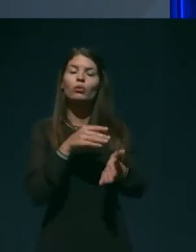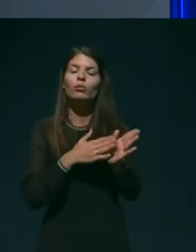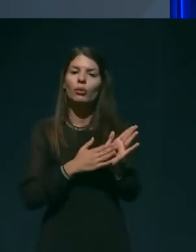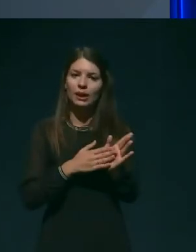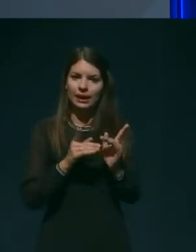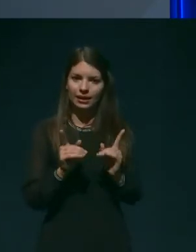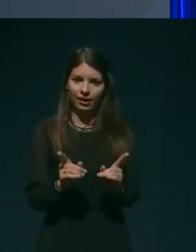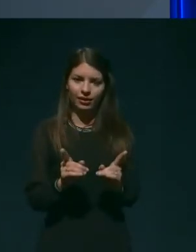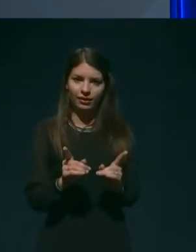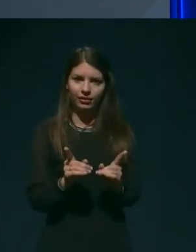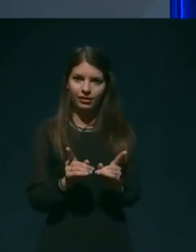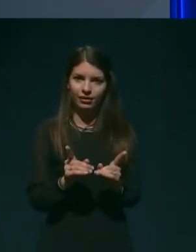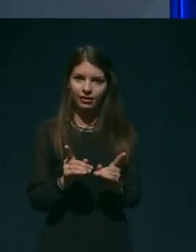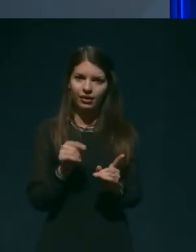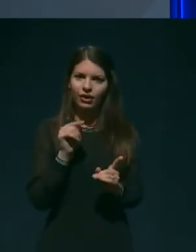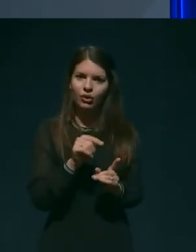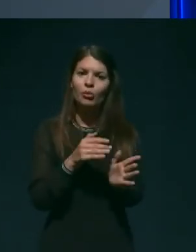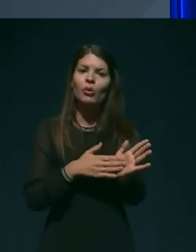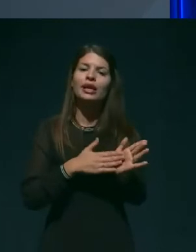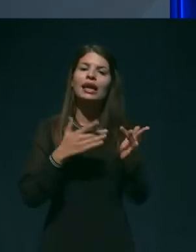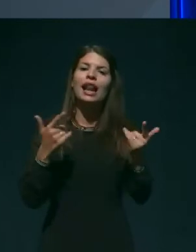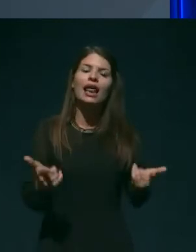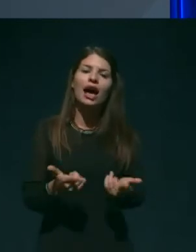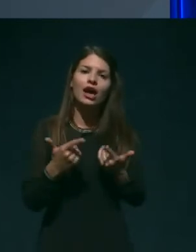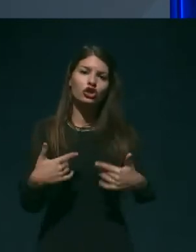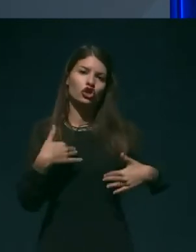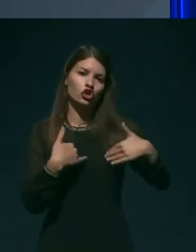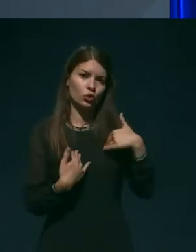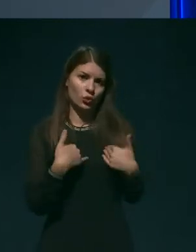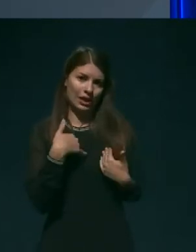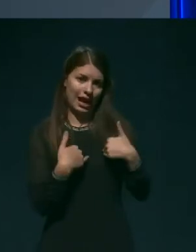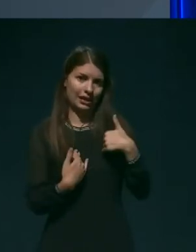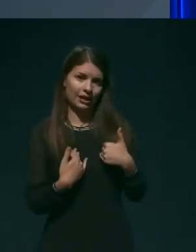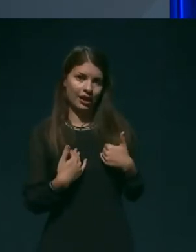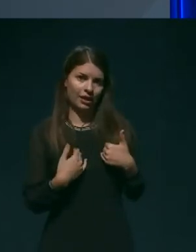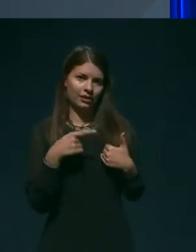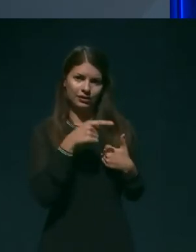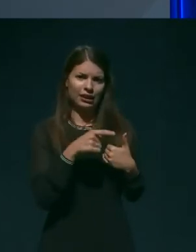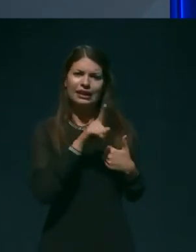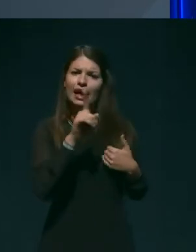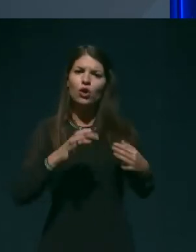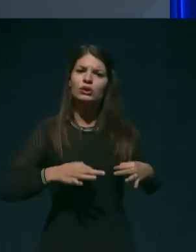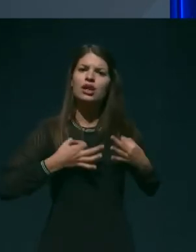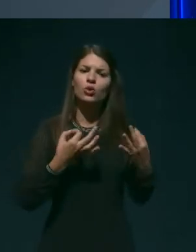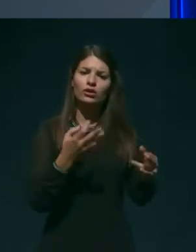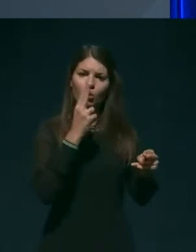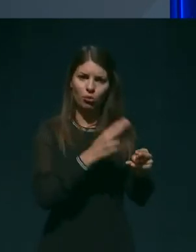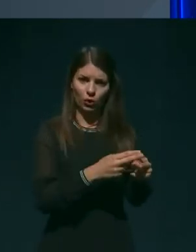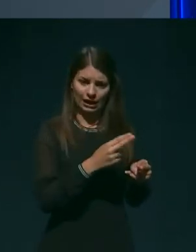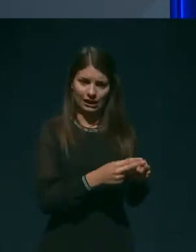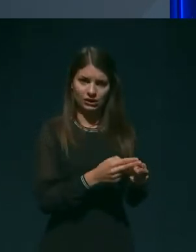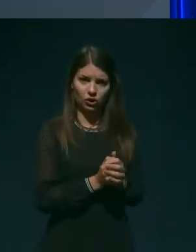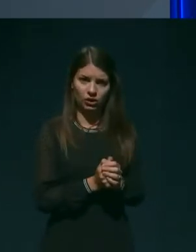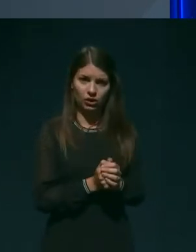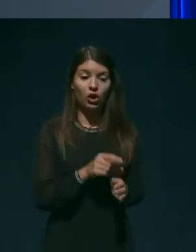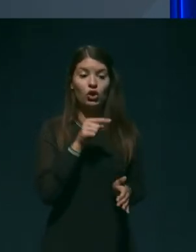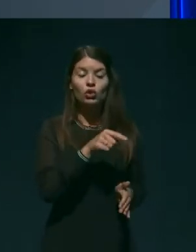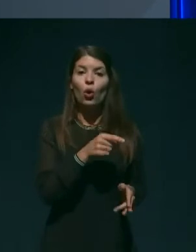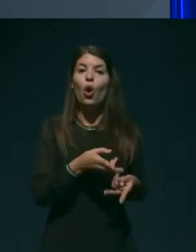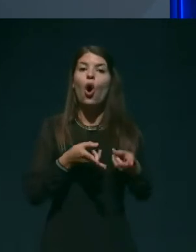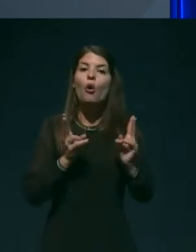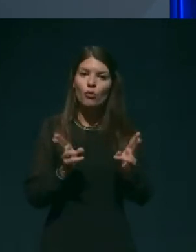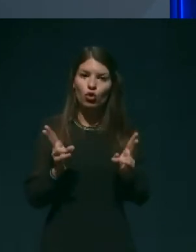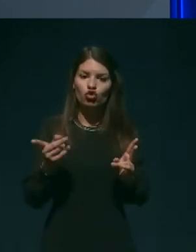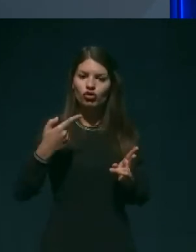lažje življenje z neozdravljivo boleznjo, omogoča zdravstvenim strokovnjakom, ki